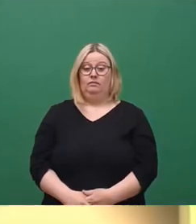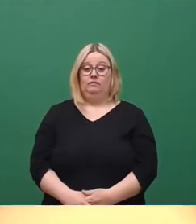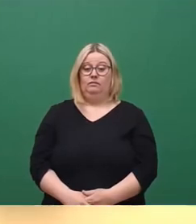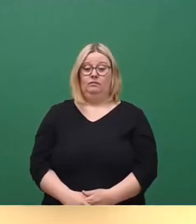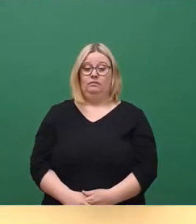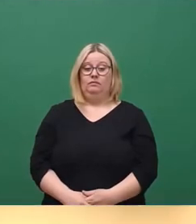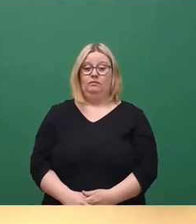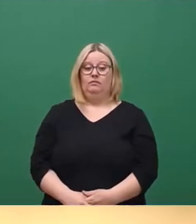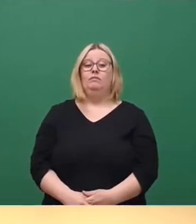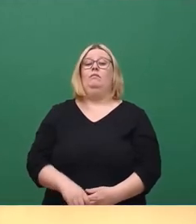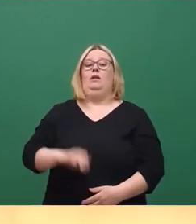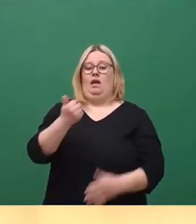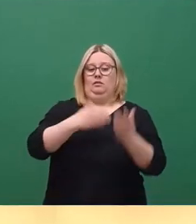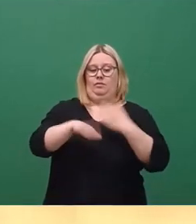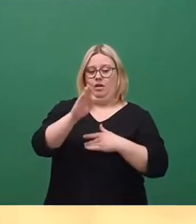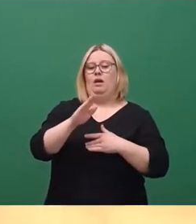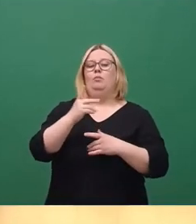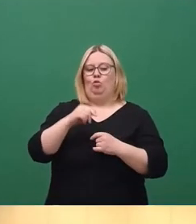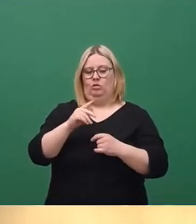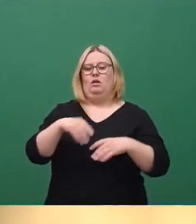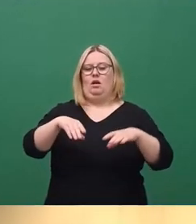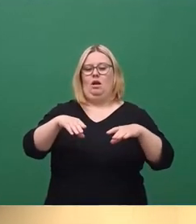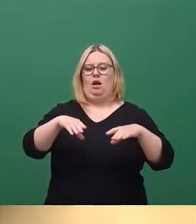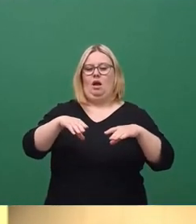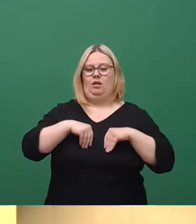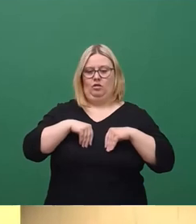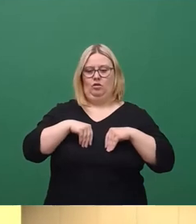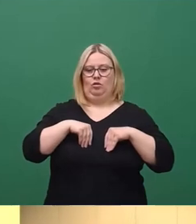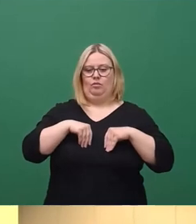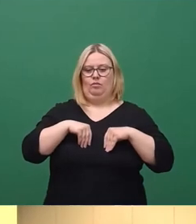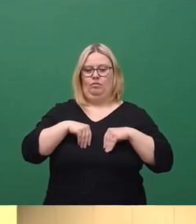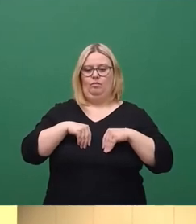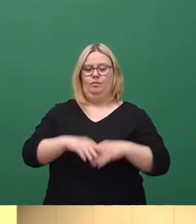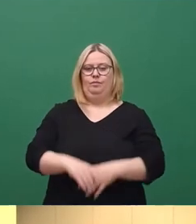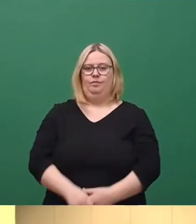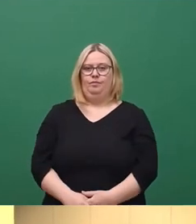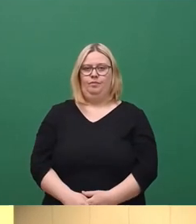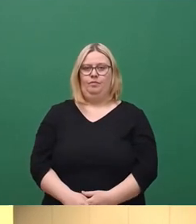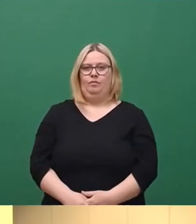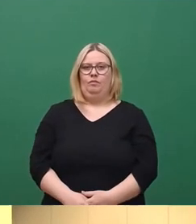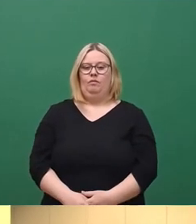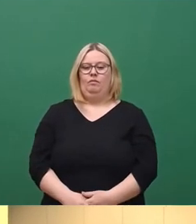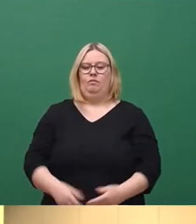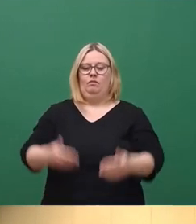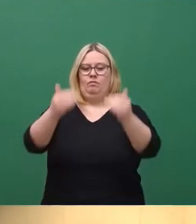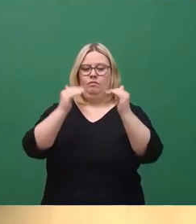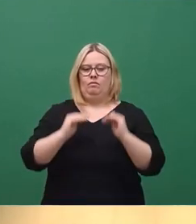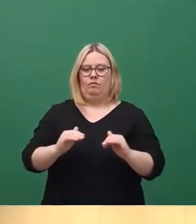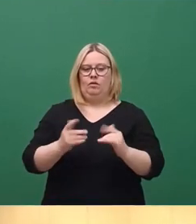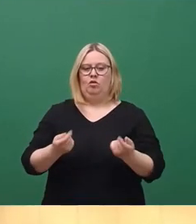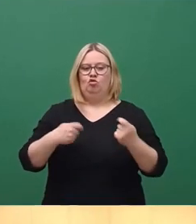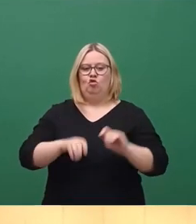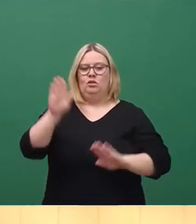Ersteres war deutlich die Mehrheit gewesen, damit wäre der aufgenommen. Und wir kommen jetzt zur Schlussabstimmung über den